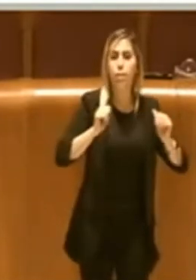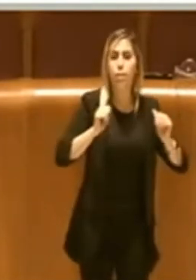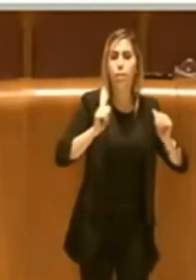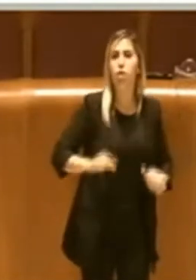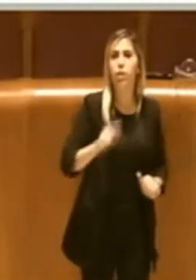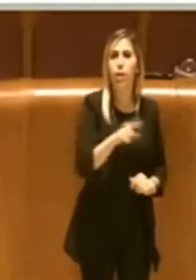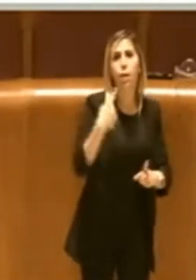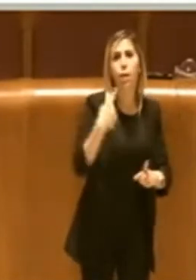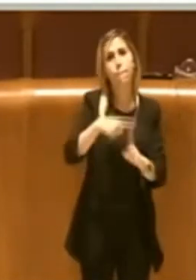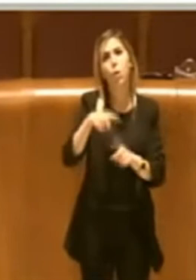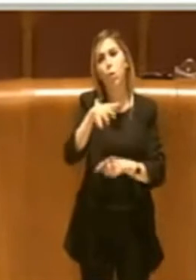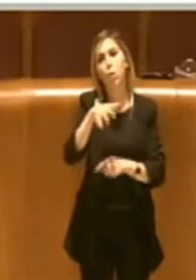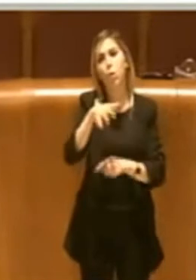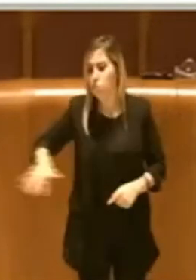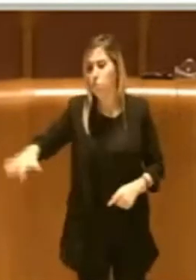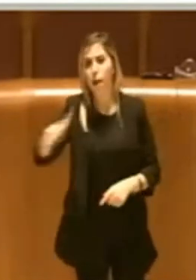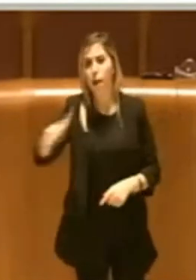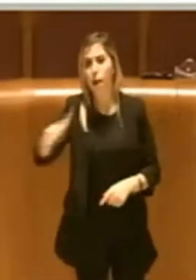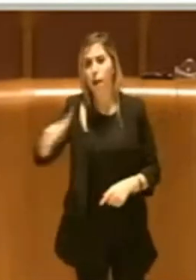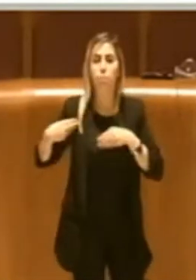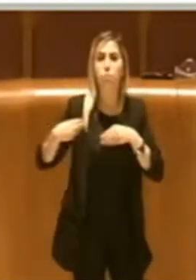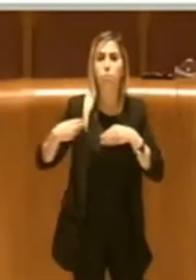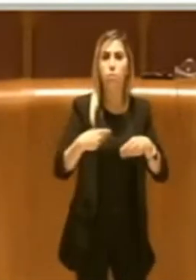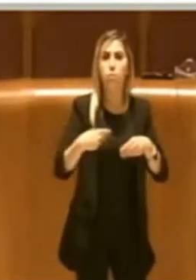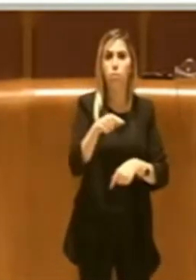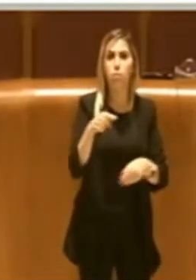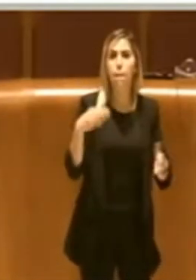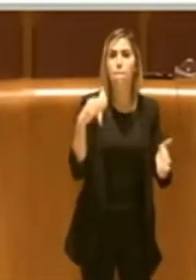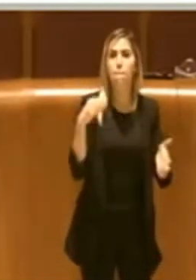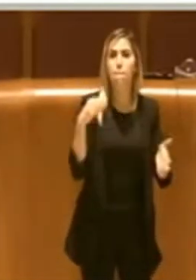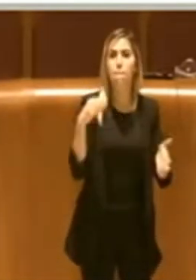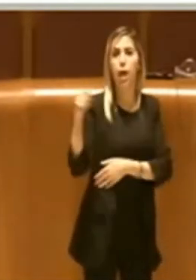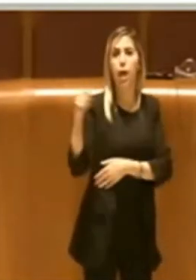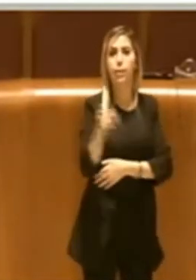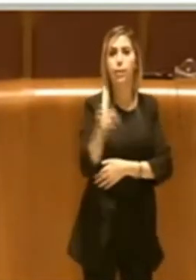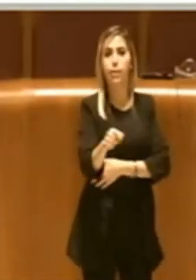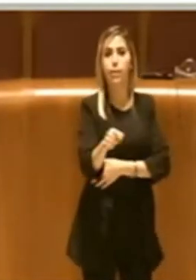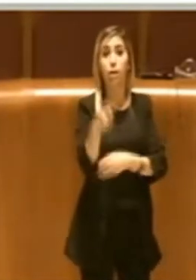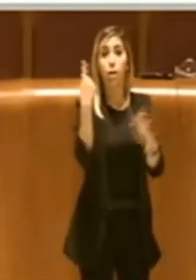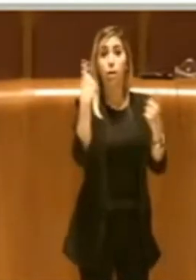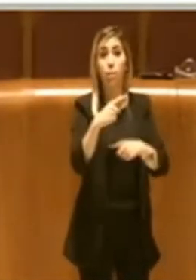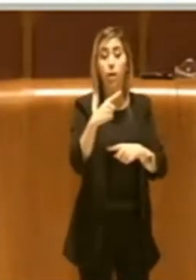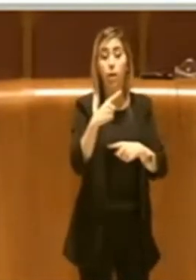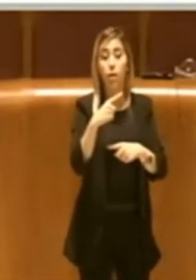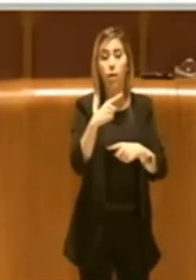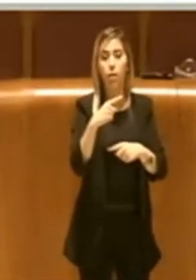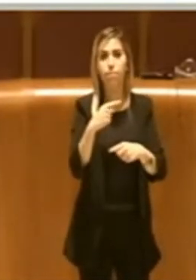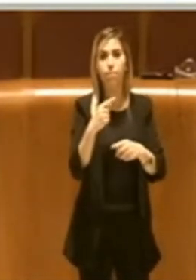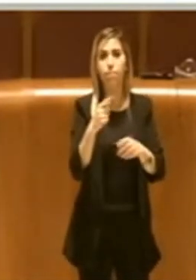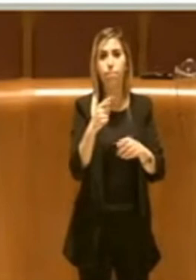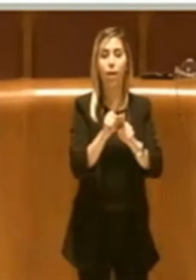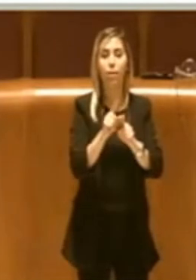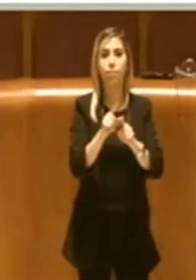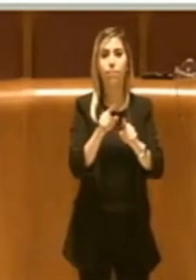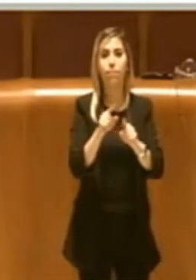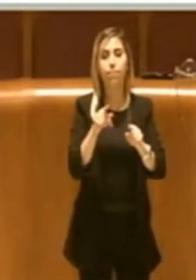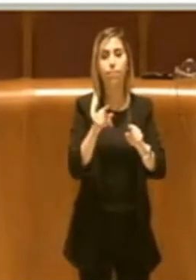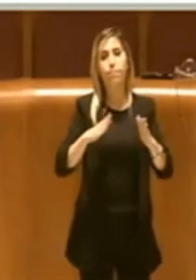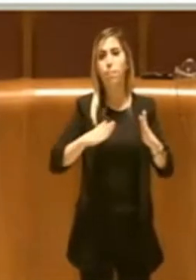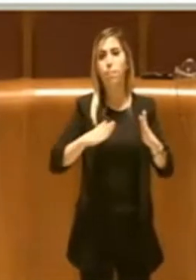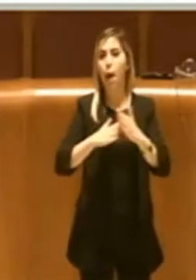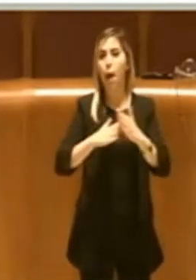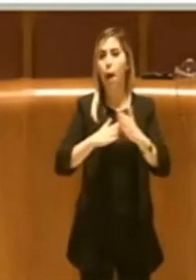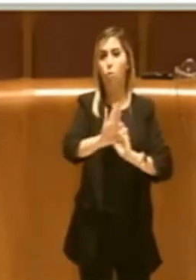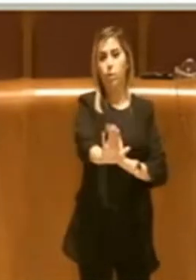stesso. Quindi, per quanto ci riguarda, va messo un attimo a una pausa questo progetto,